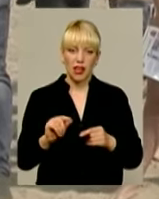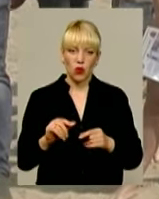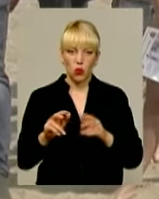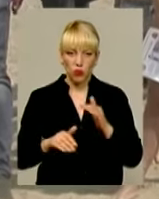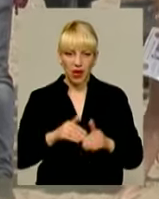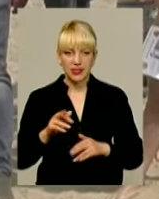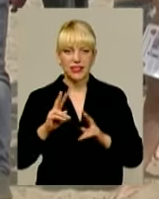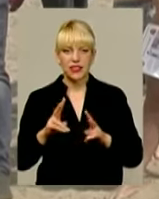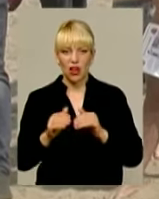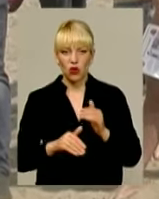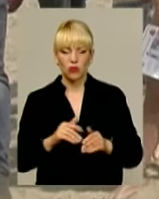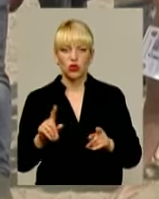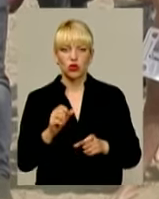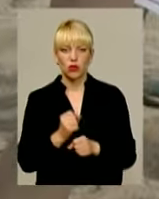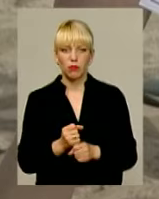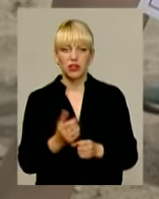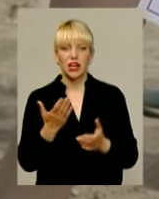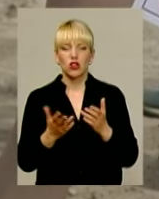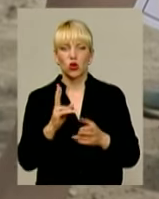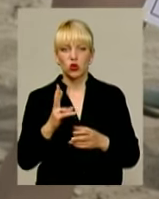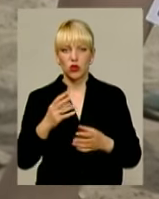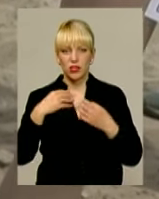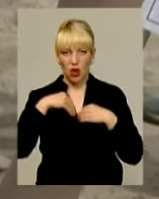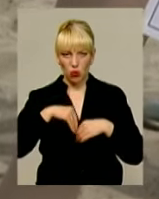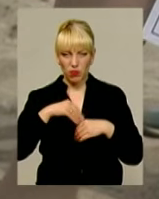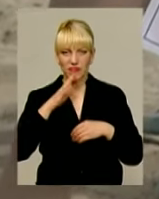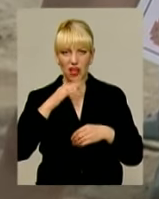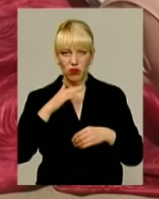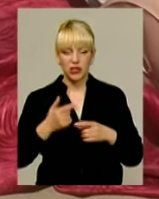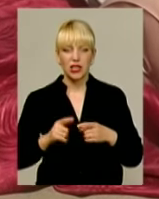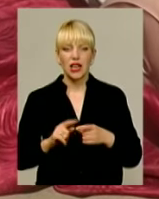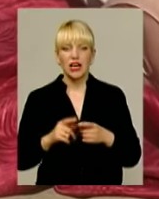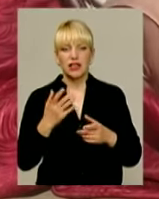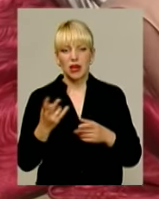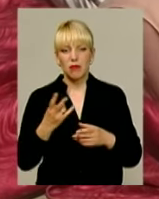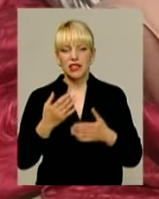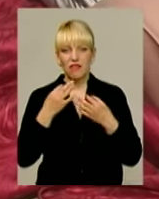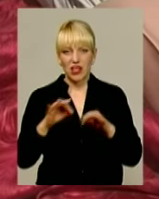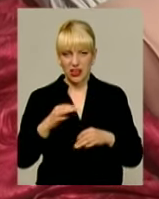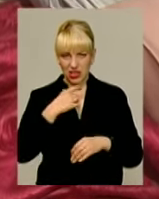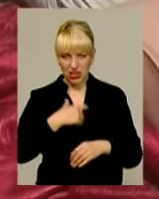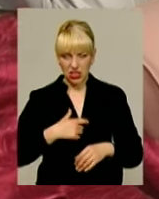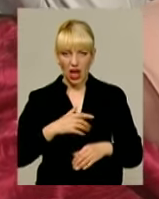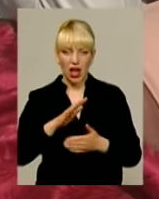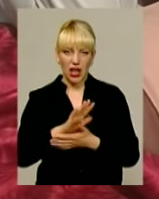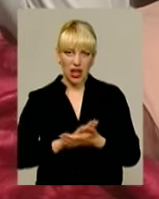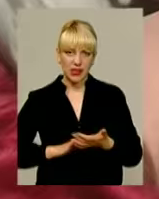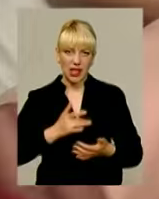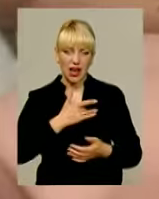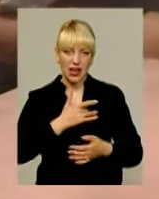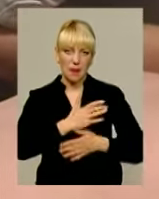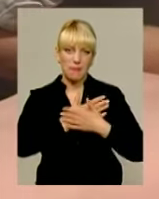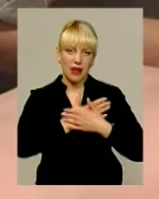що робити, коли хтось наковтався води. Звільнити дихальні шляхи від рідини та зайвих предметів, а далі непрямий масаж серця за принципом.